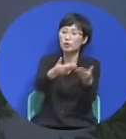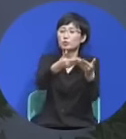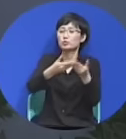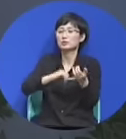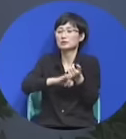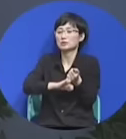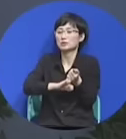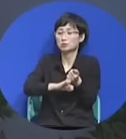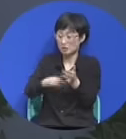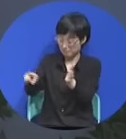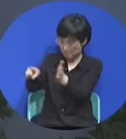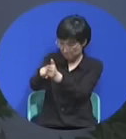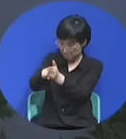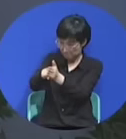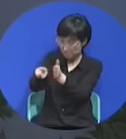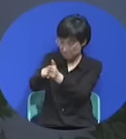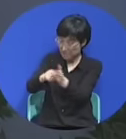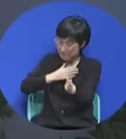우리는